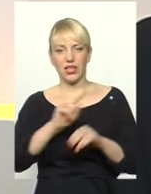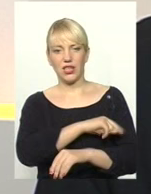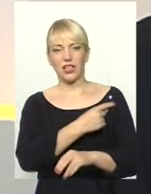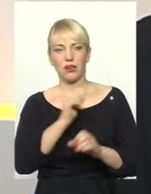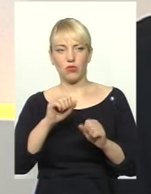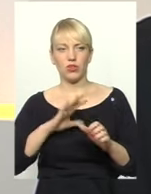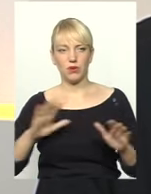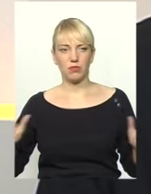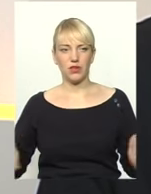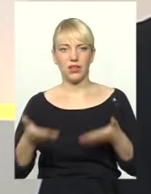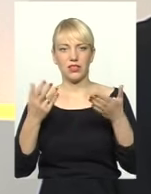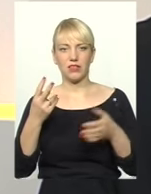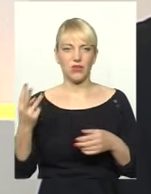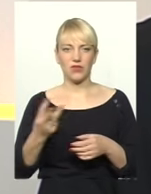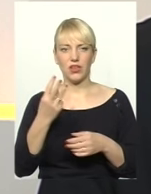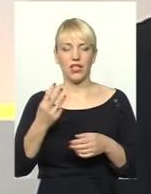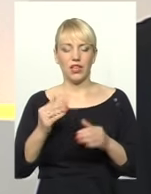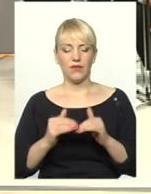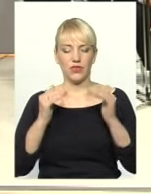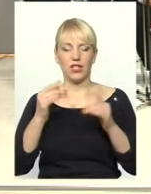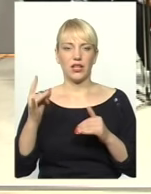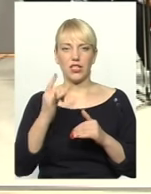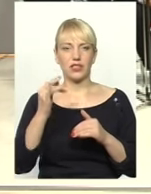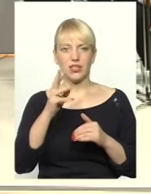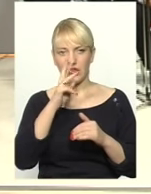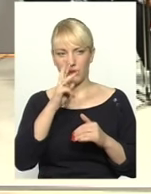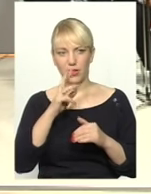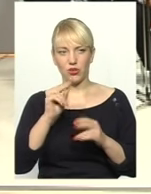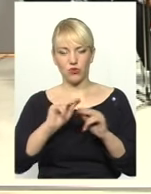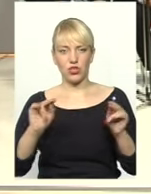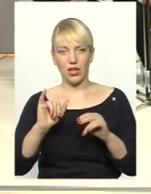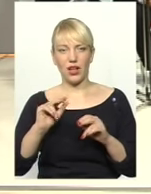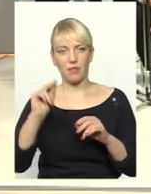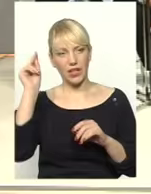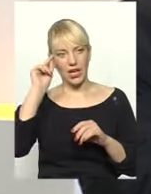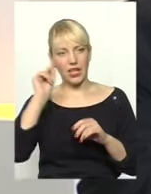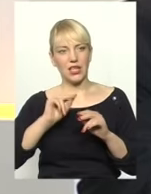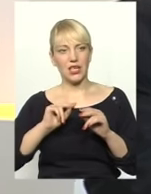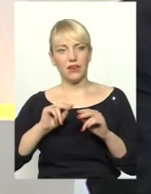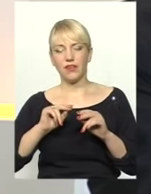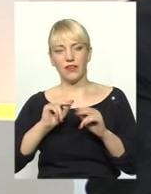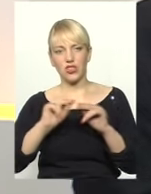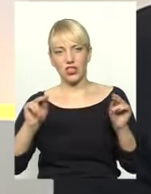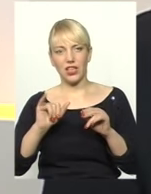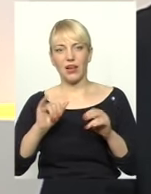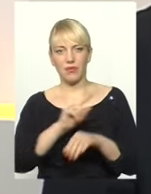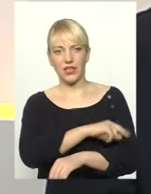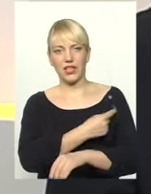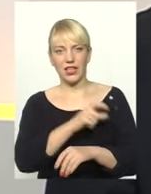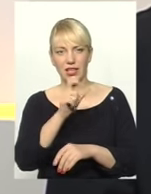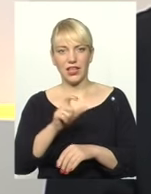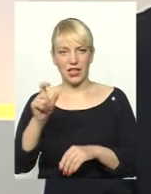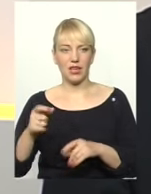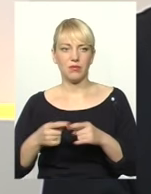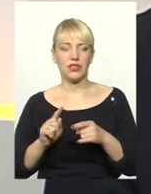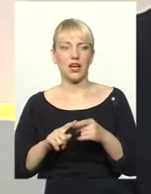в два рази майже заробітну платню вчителями-лікарям. І воно би був... Я дайте поясню до кінця. Це був